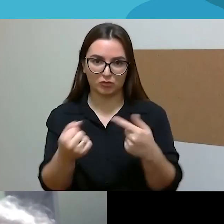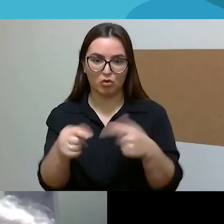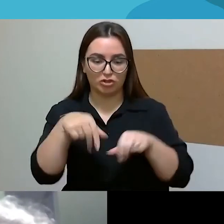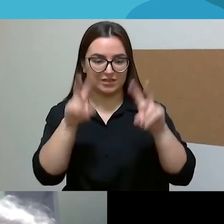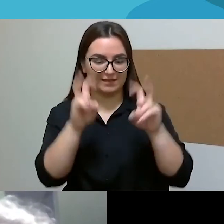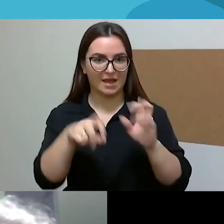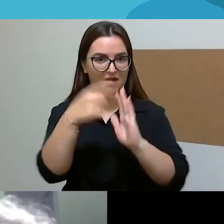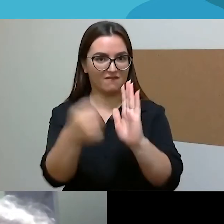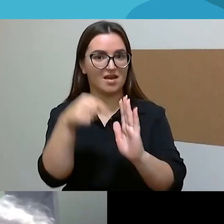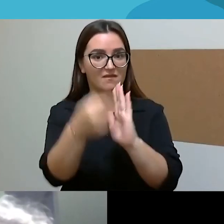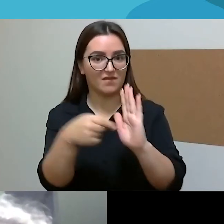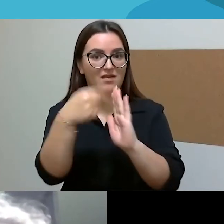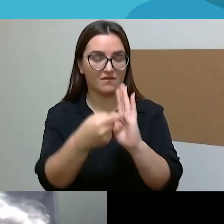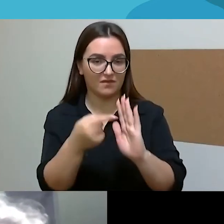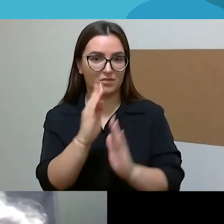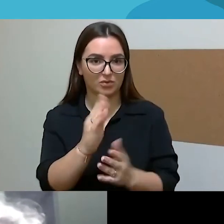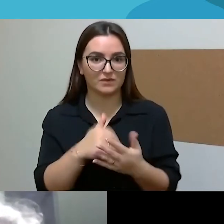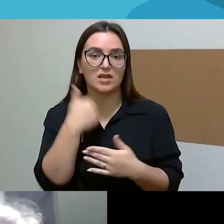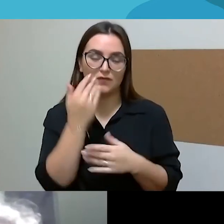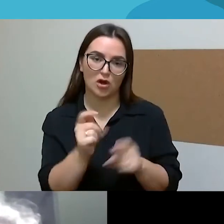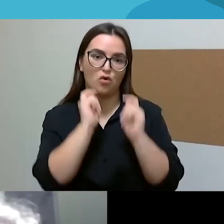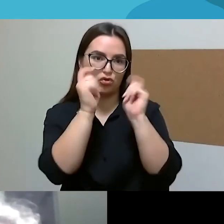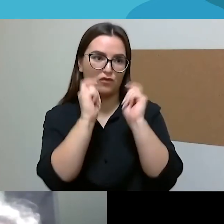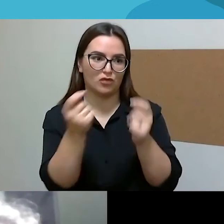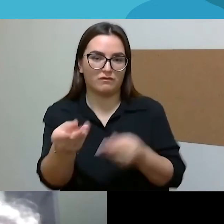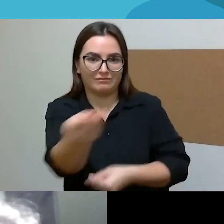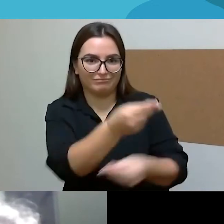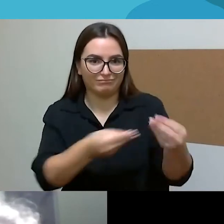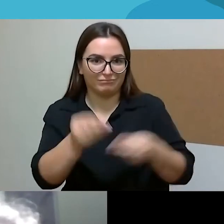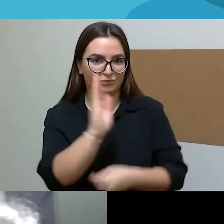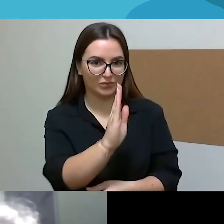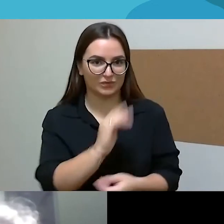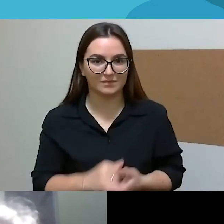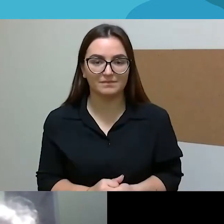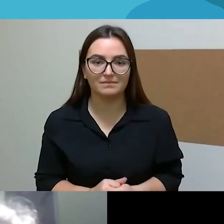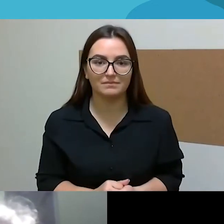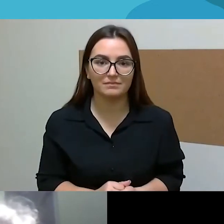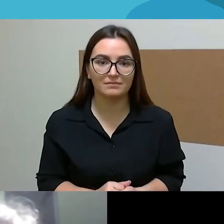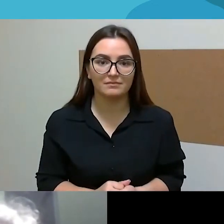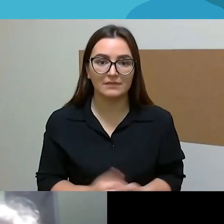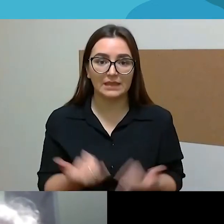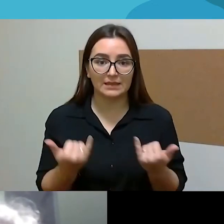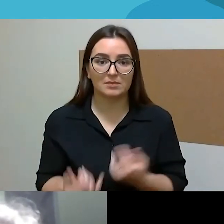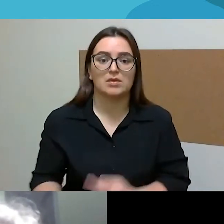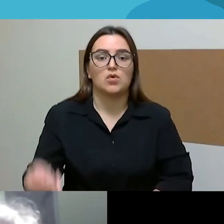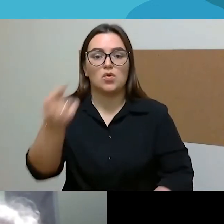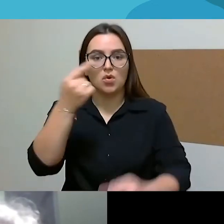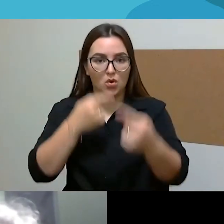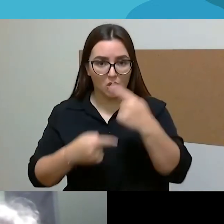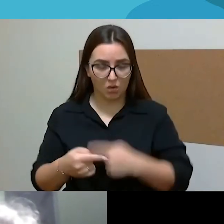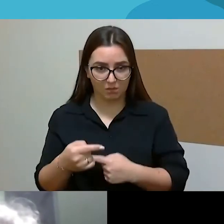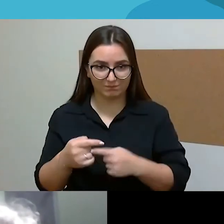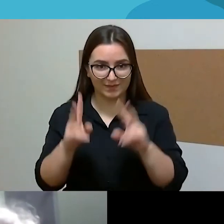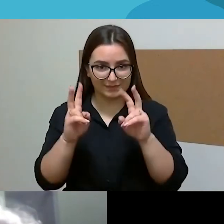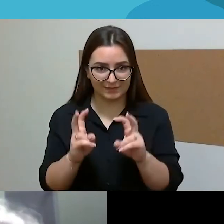pakalbėti ir dar po tos prizus išsidalinsim. Man, grįžtant dar pas jūs, bičiuliai, man